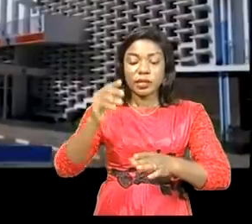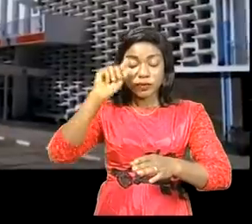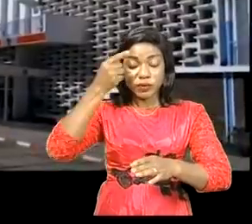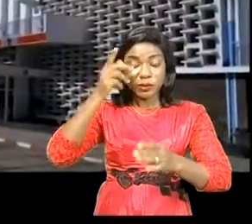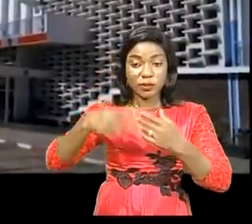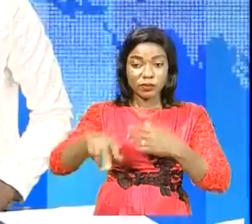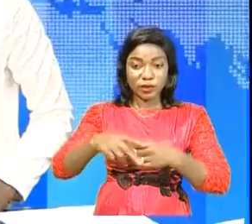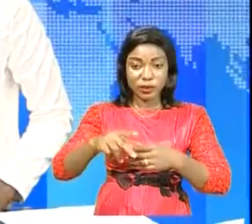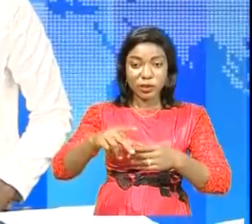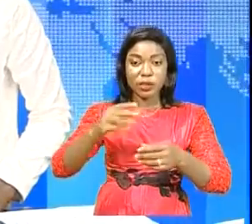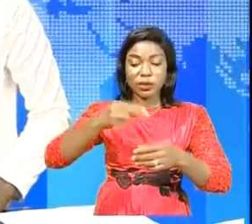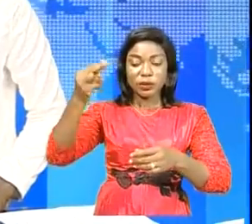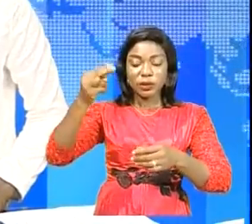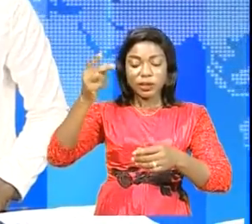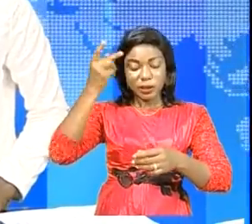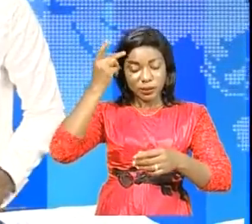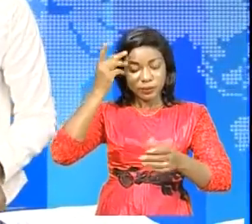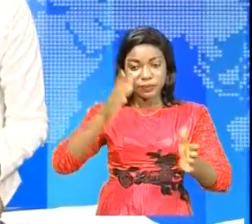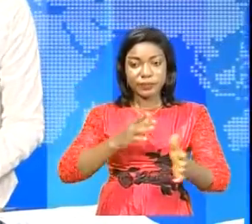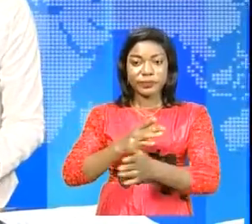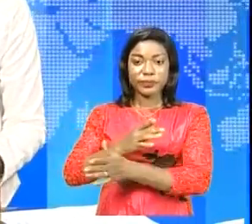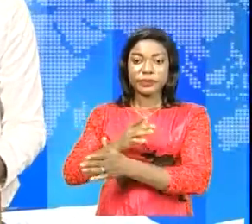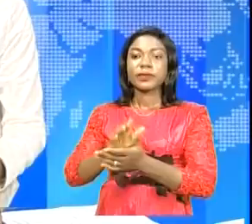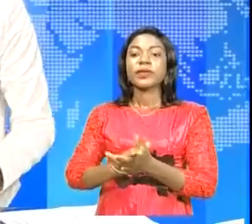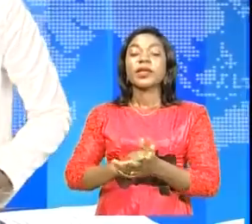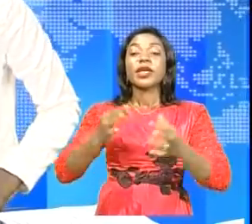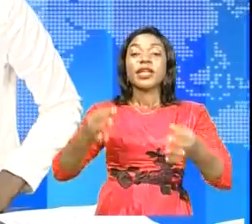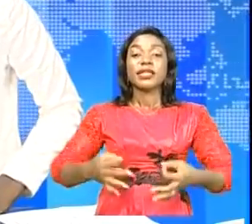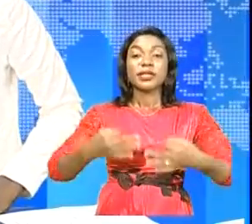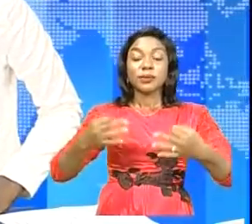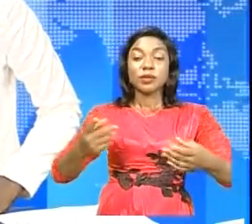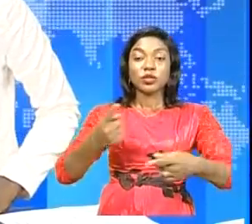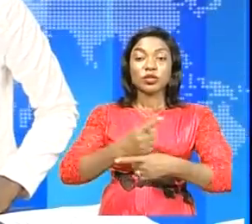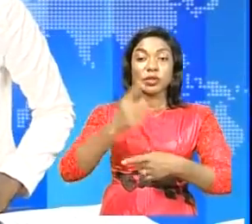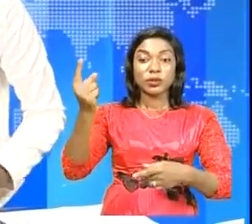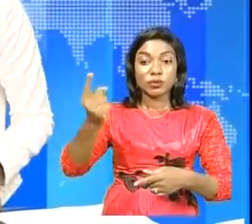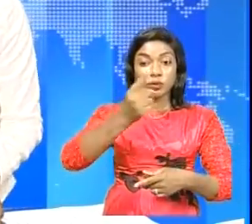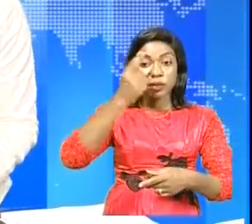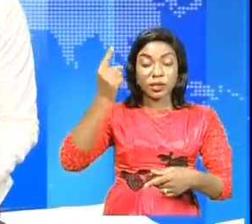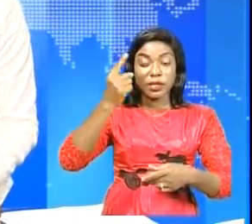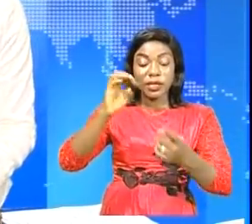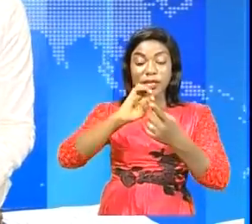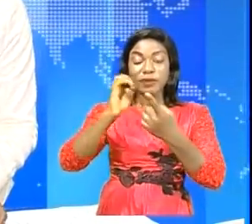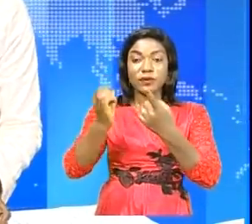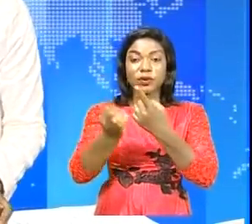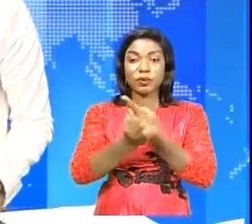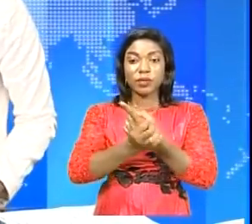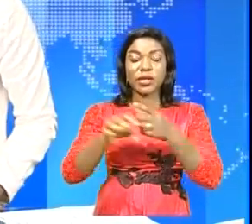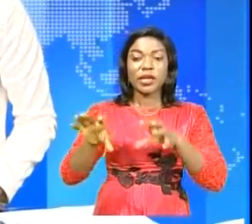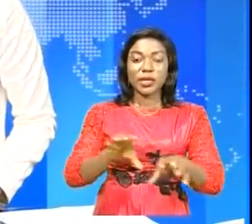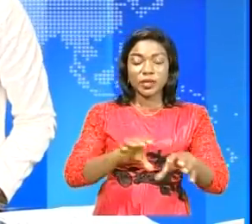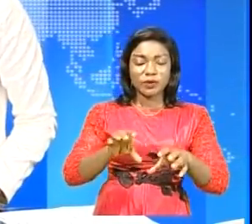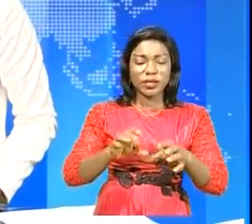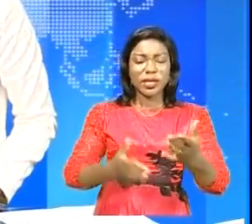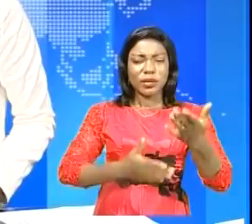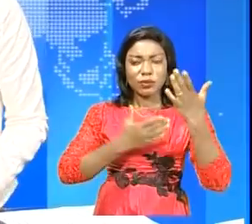'Assemblée provinciale du Okatanga. En marge de la célébration de la Journée mondiale de l'environnement, une activité de marque